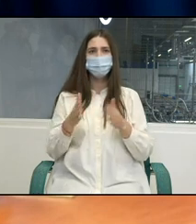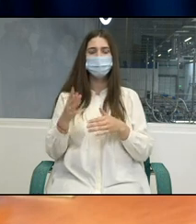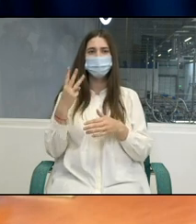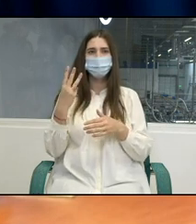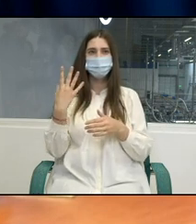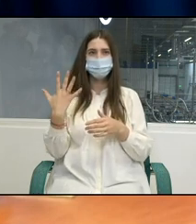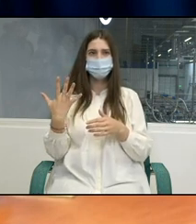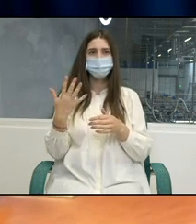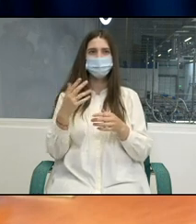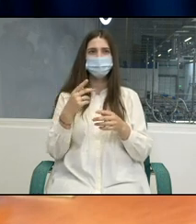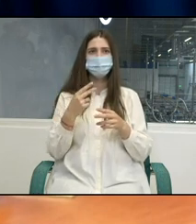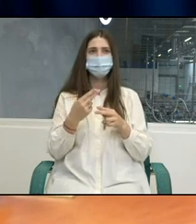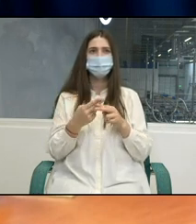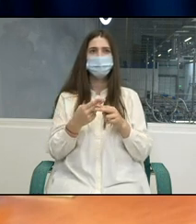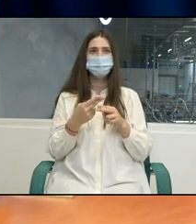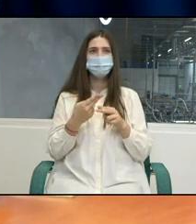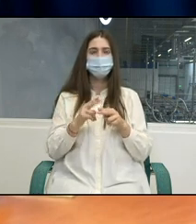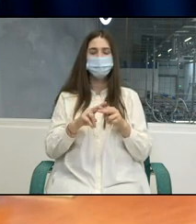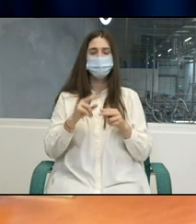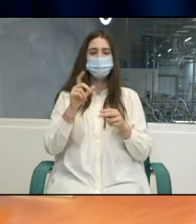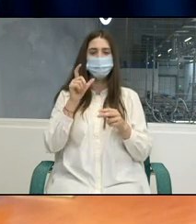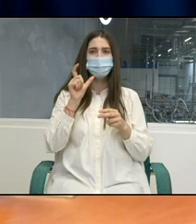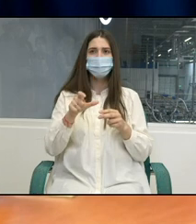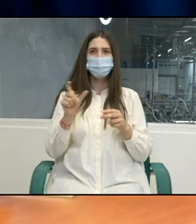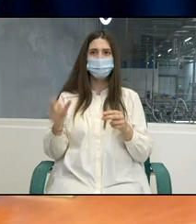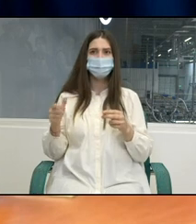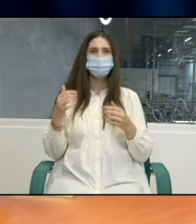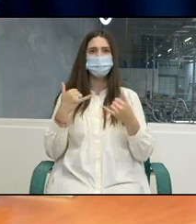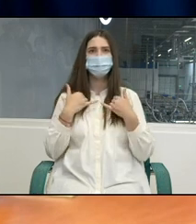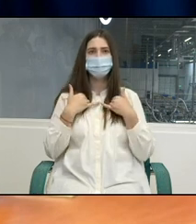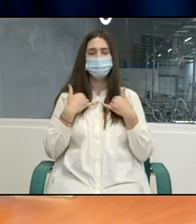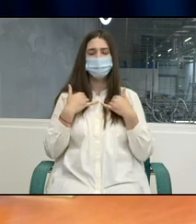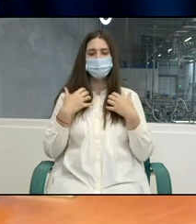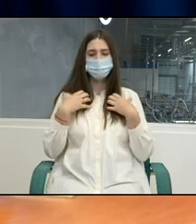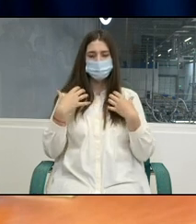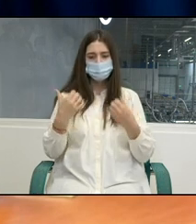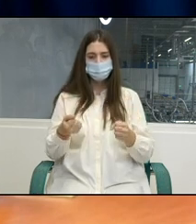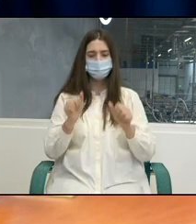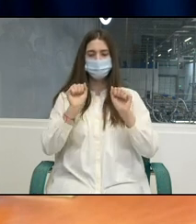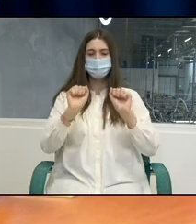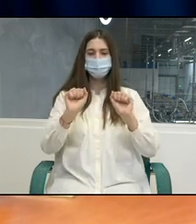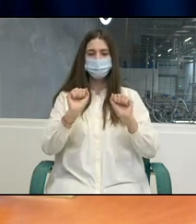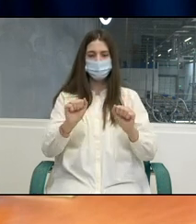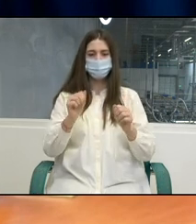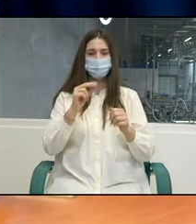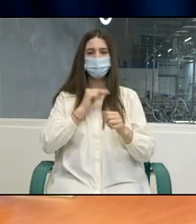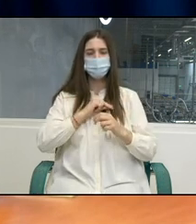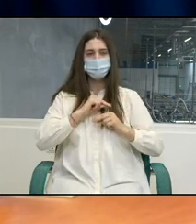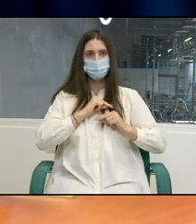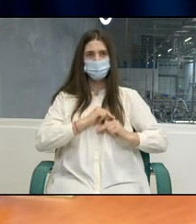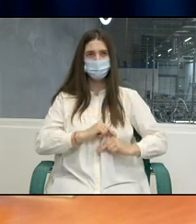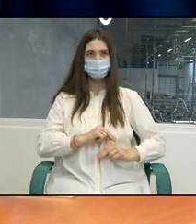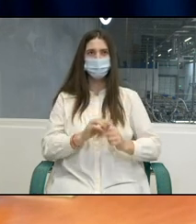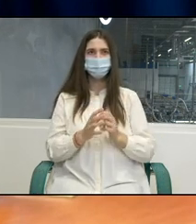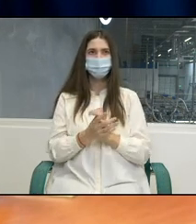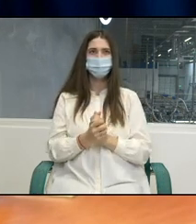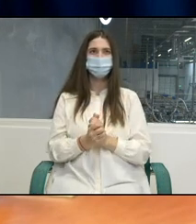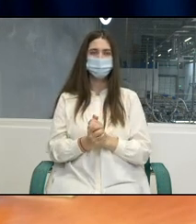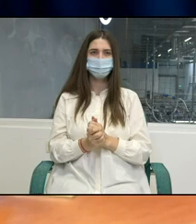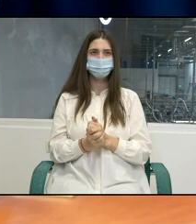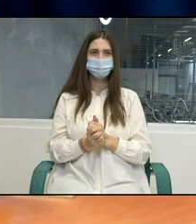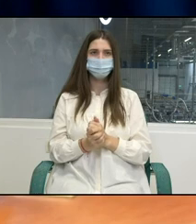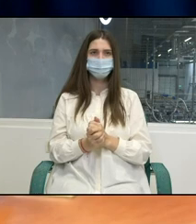161 cu privire la Servicii de Sănătate, care de fapt este cheie pentru protejarea lucrătorilor împotriva leziunilor și a